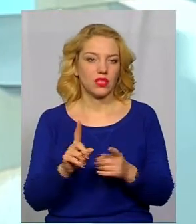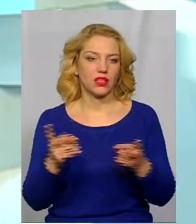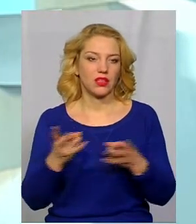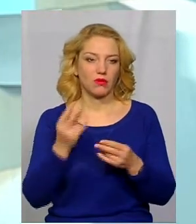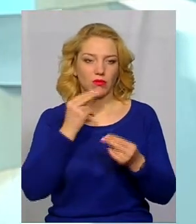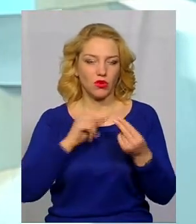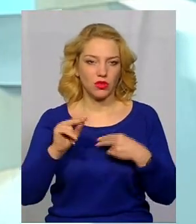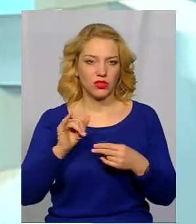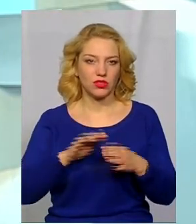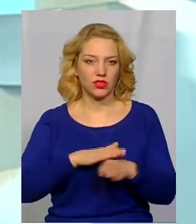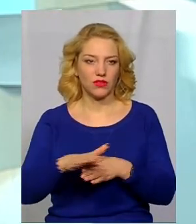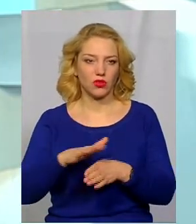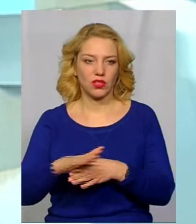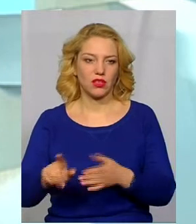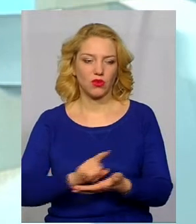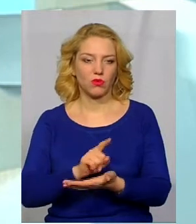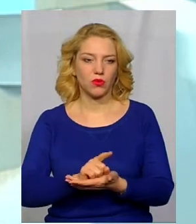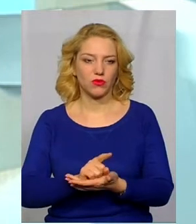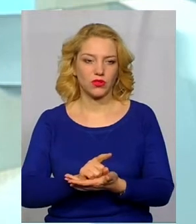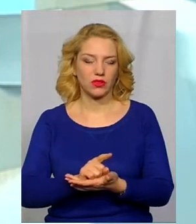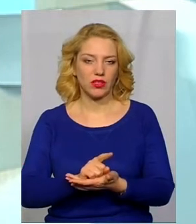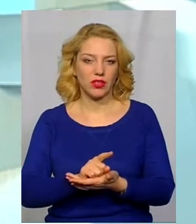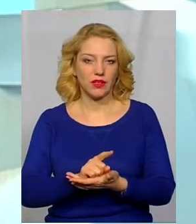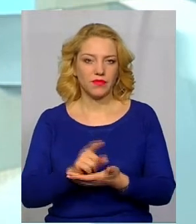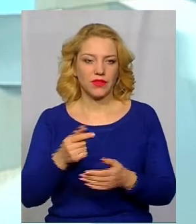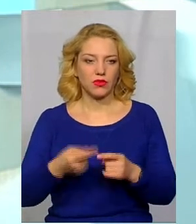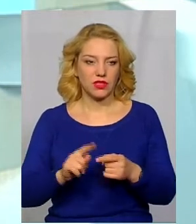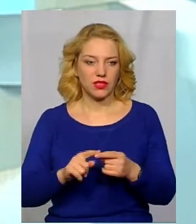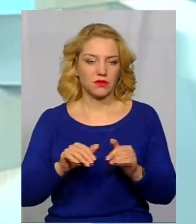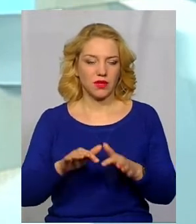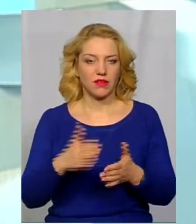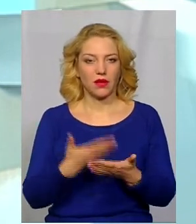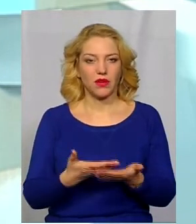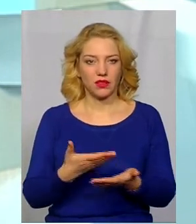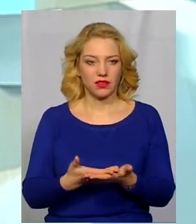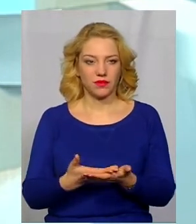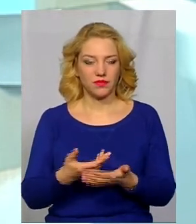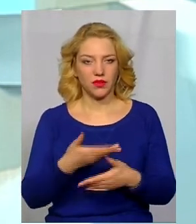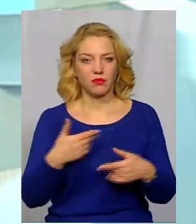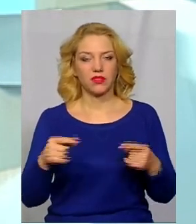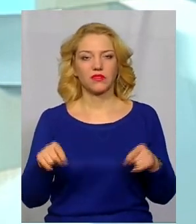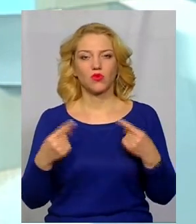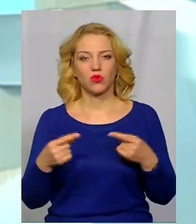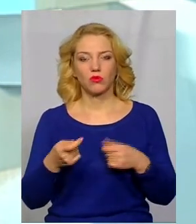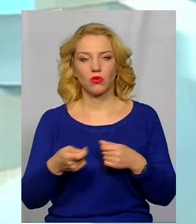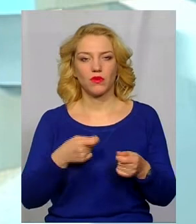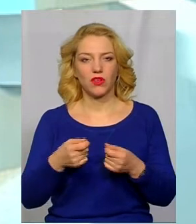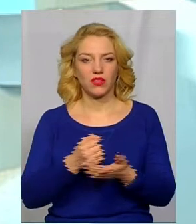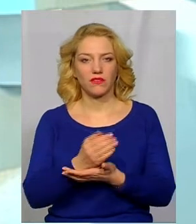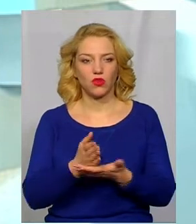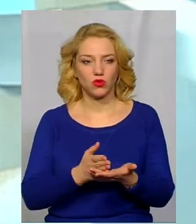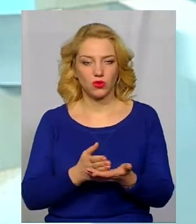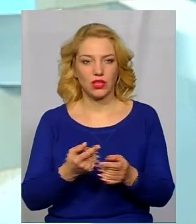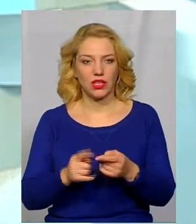покращити виконання обов'язків цими структурними підрозділями в цих сферах. Ну, наприклад, ми створюємо управління інфраструктурною.